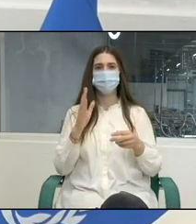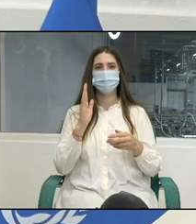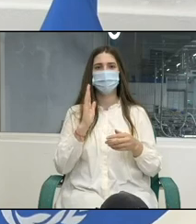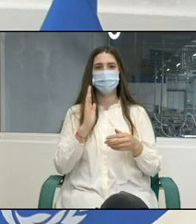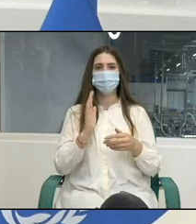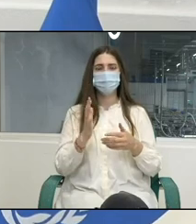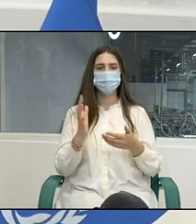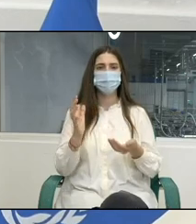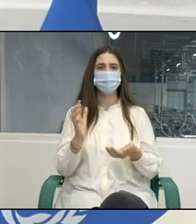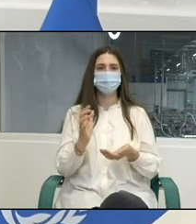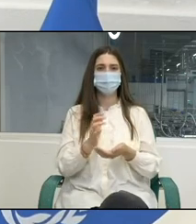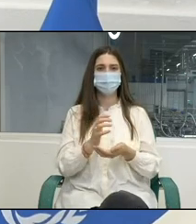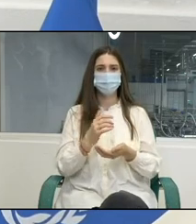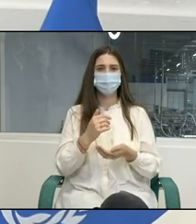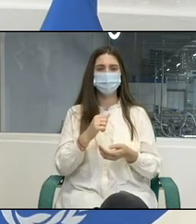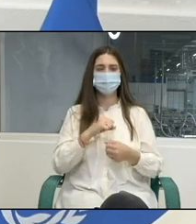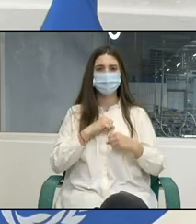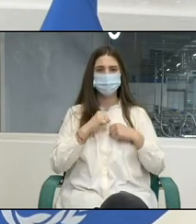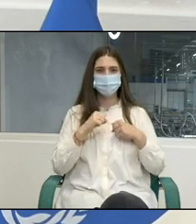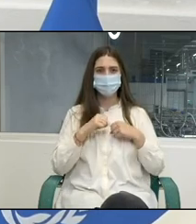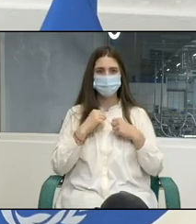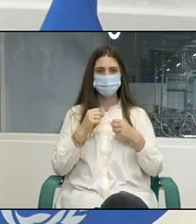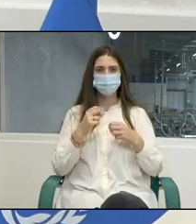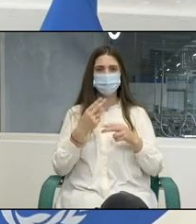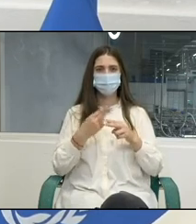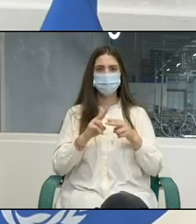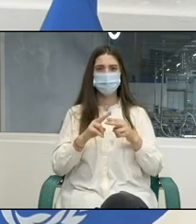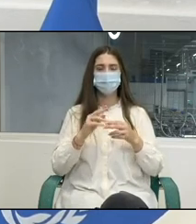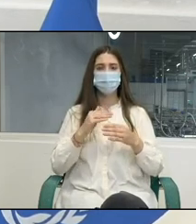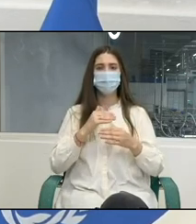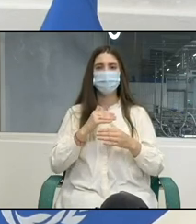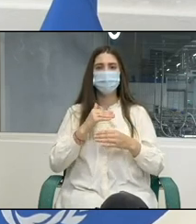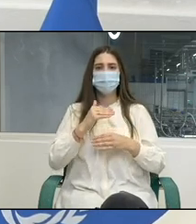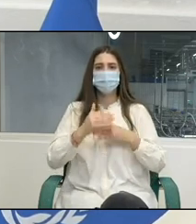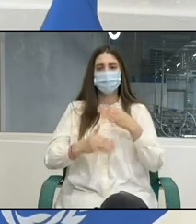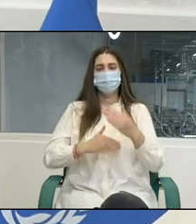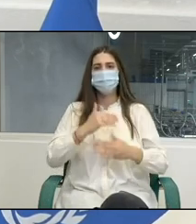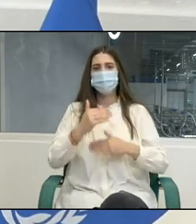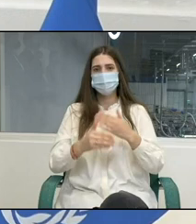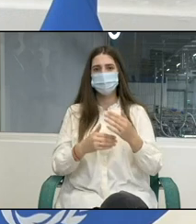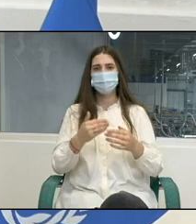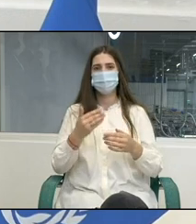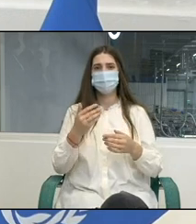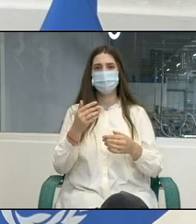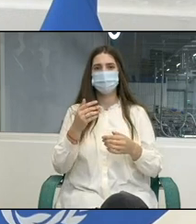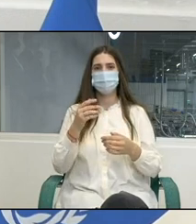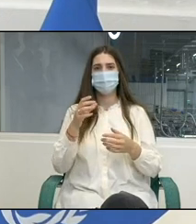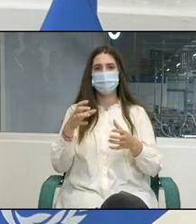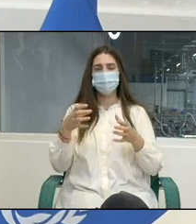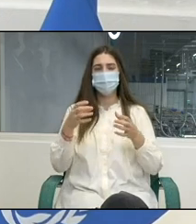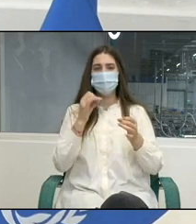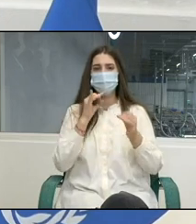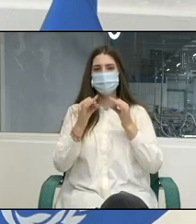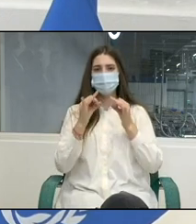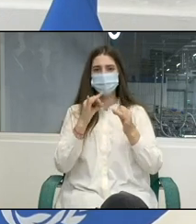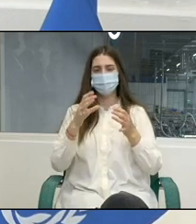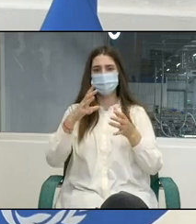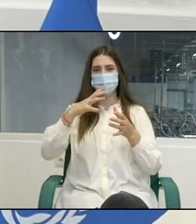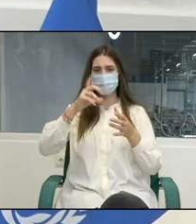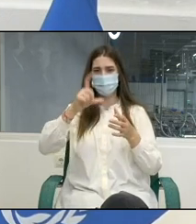decentă dacă ați observat face accent la dezvoltarea dialogului social prin intermediul dialogului social